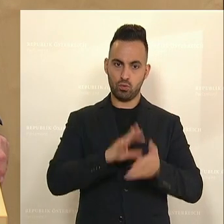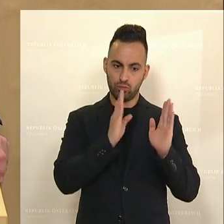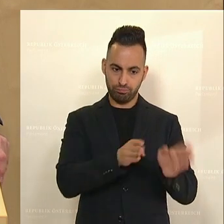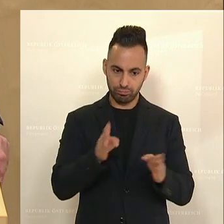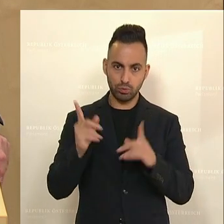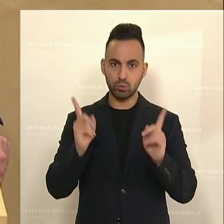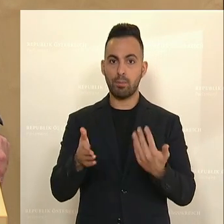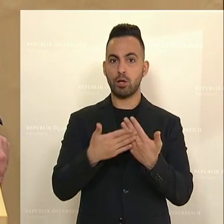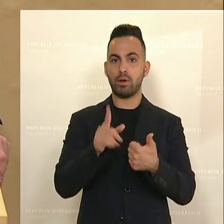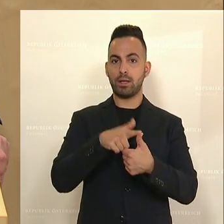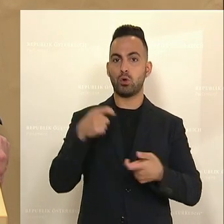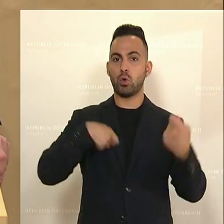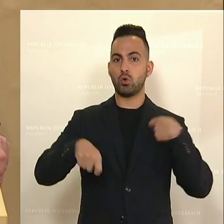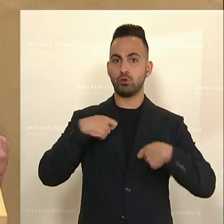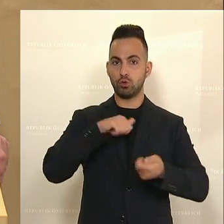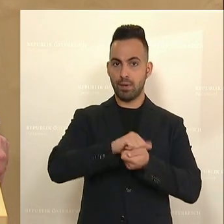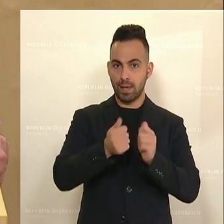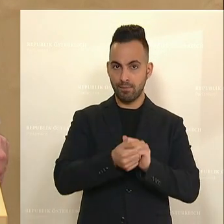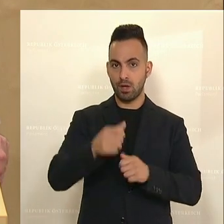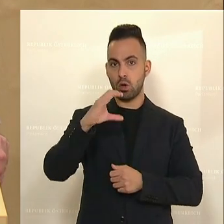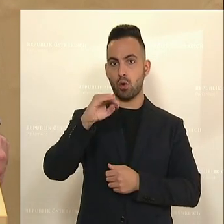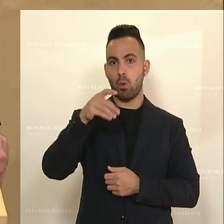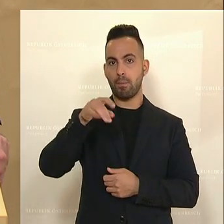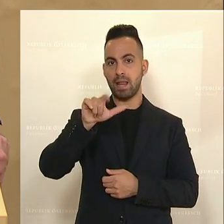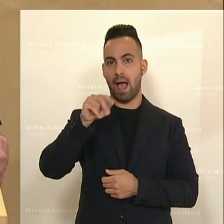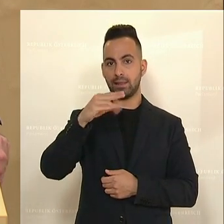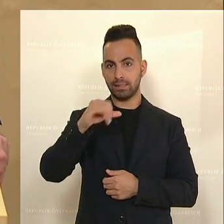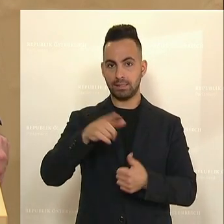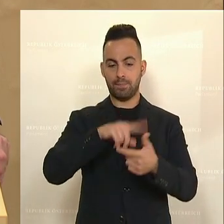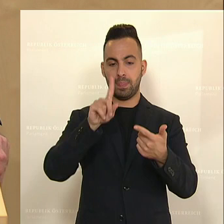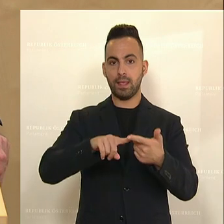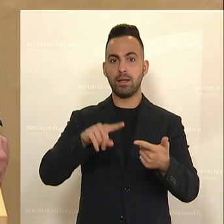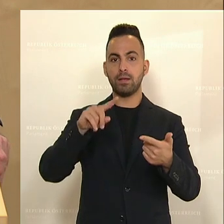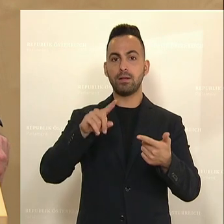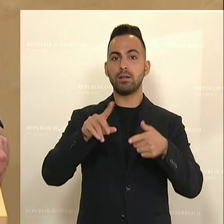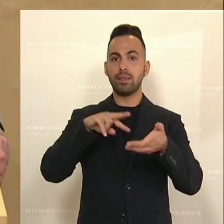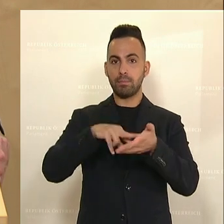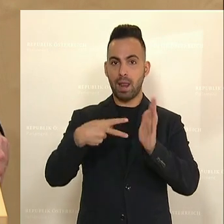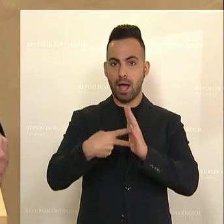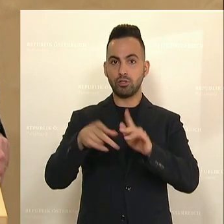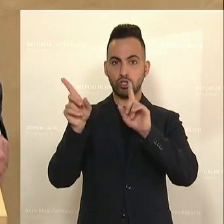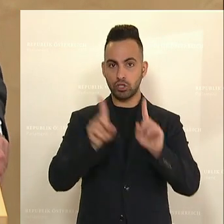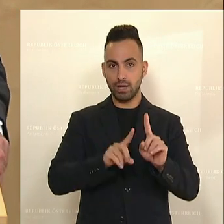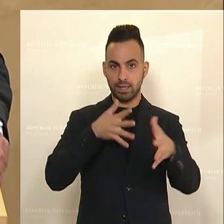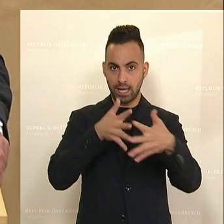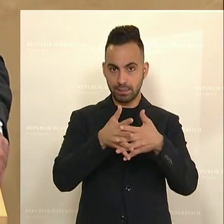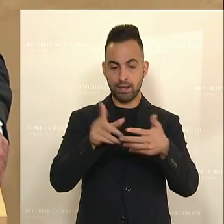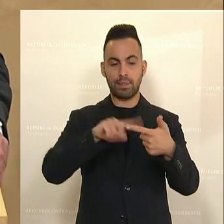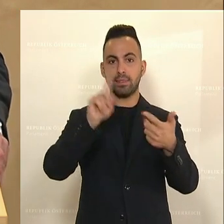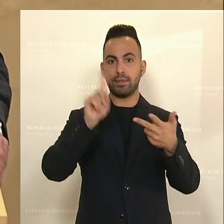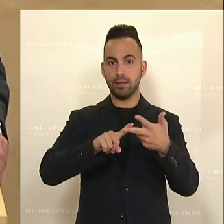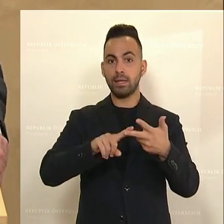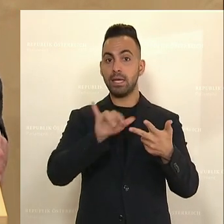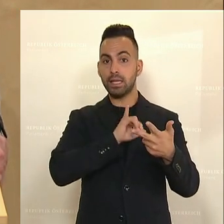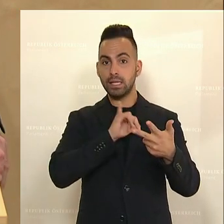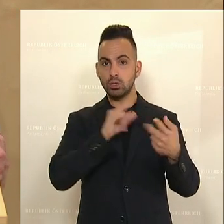Korruptionsbekämpfung, Compliance, Transparenz bei Stellenbesetzungsverfahren, Interessenskonflikten zu